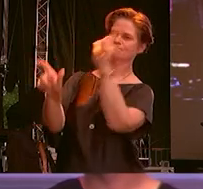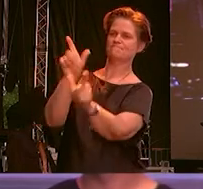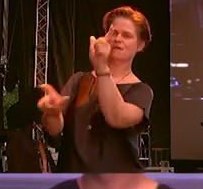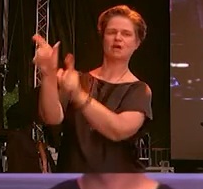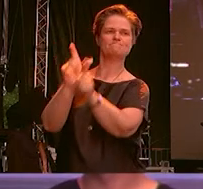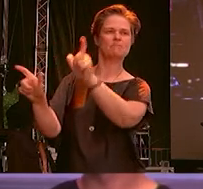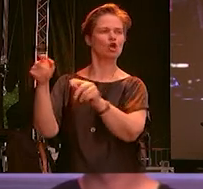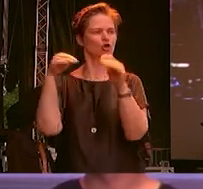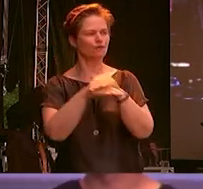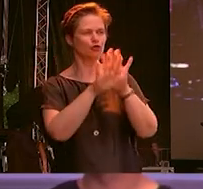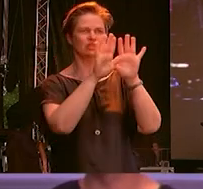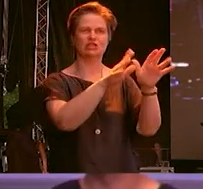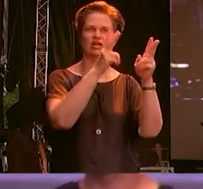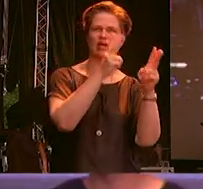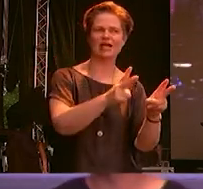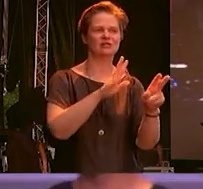Einsatz für deren Rechte.